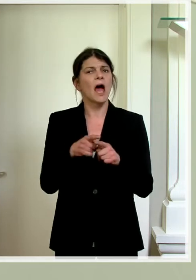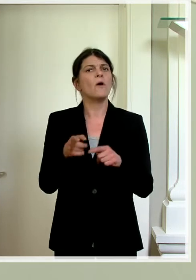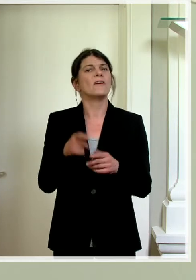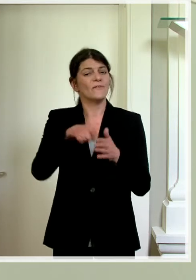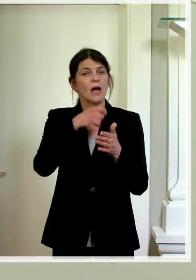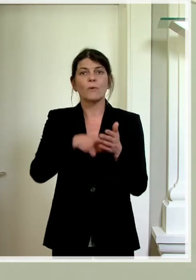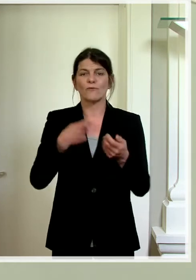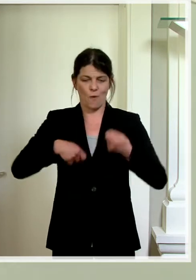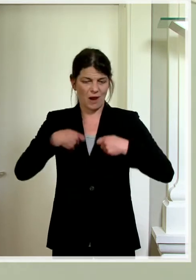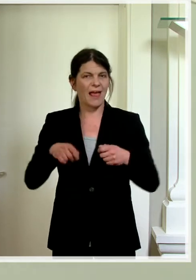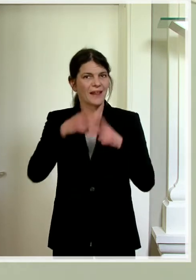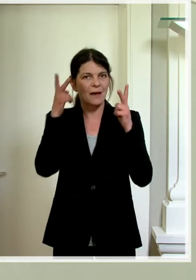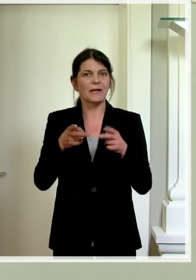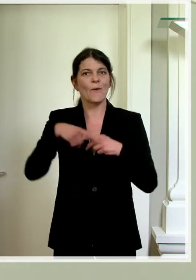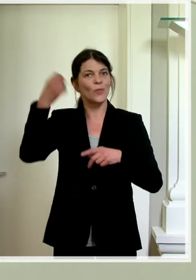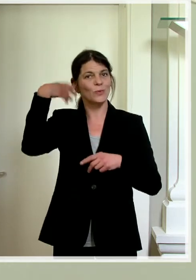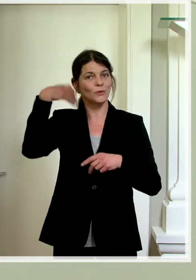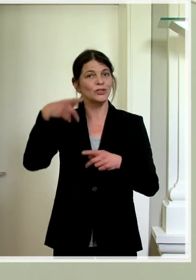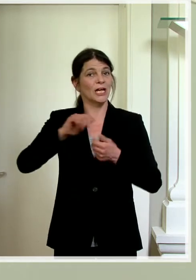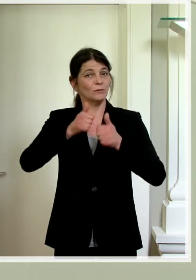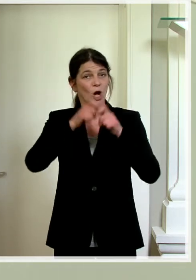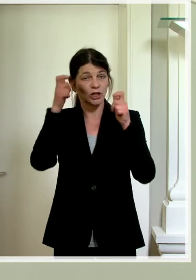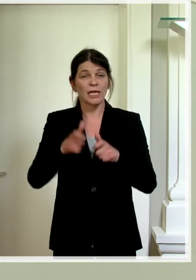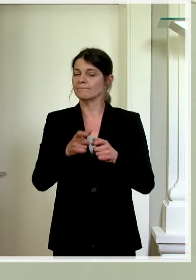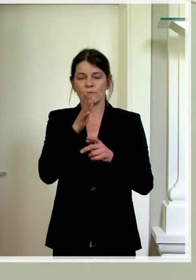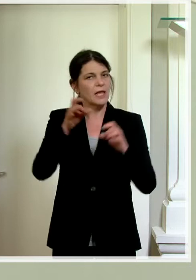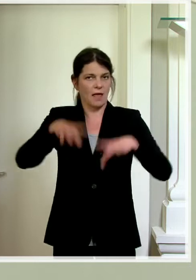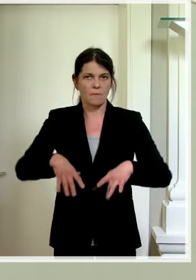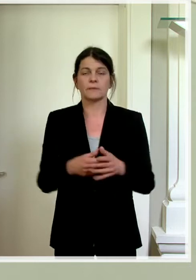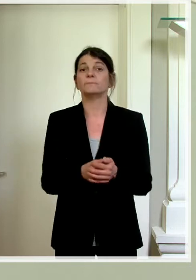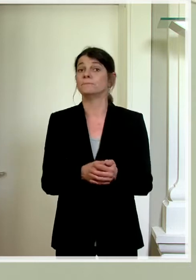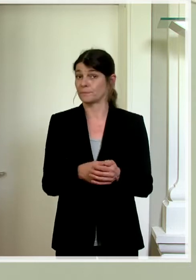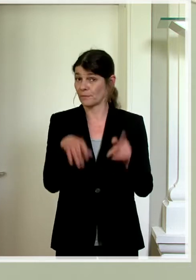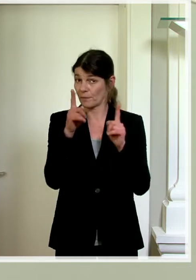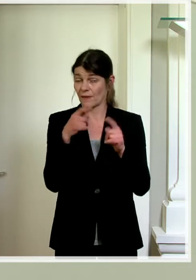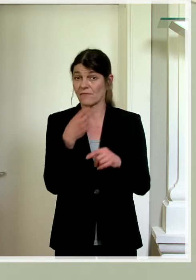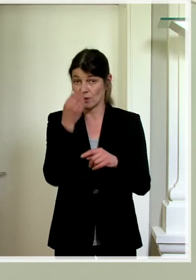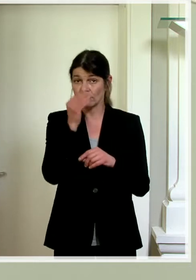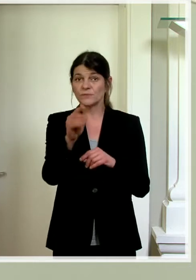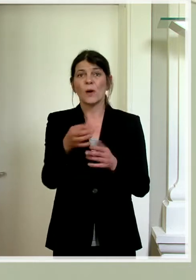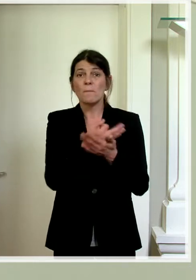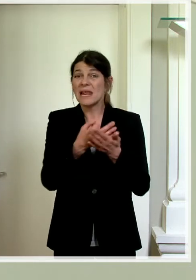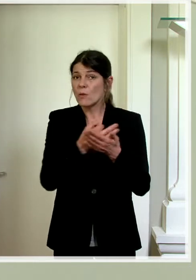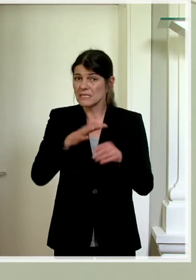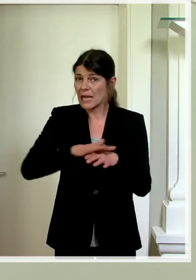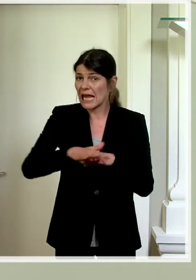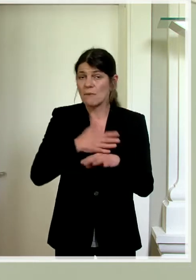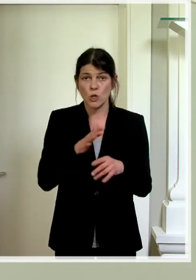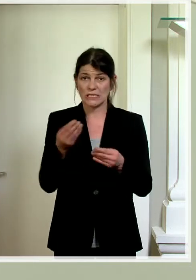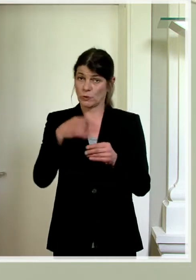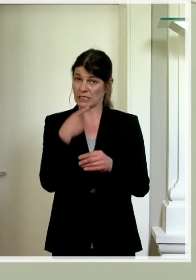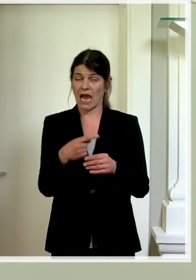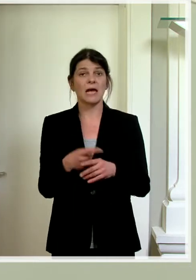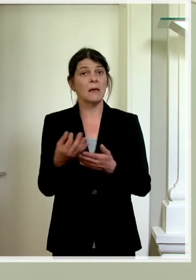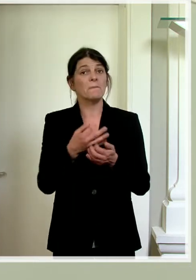Umkleidekabinen und Duschen in Sportstädten zu nutzen. Dann möchte ich noch zum Bildungsbereich ausführen, dass